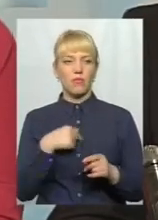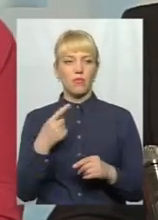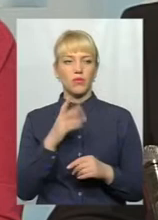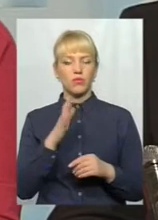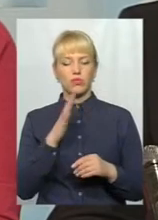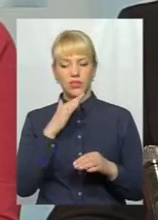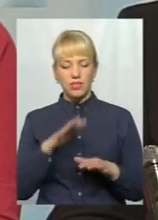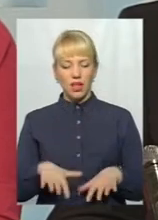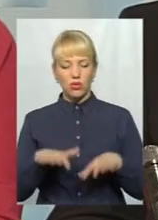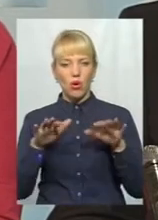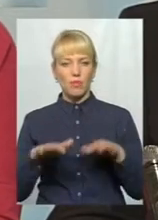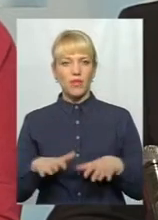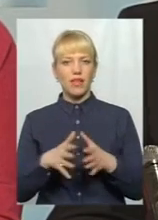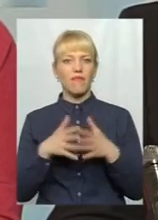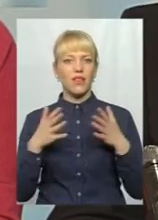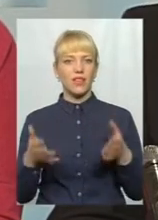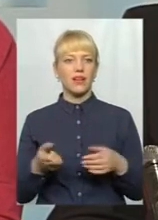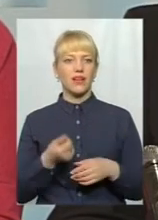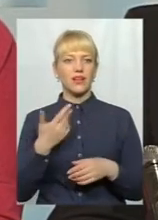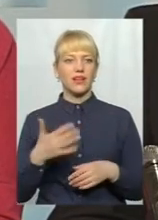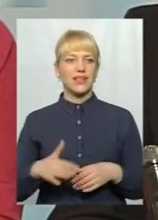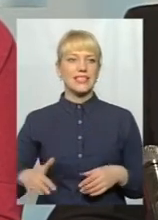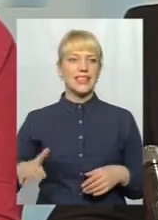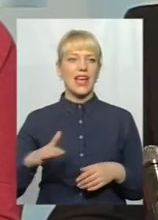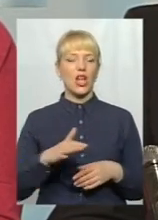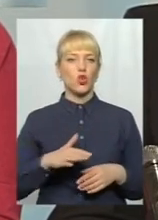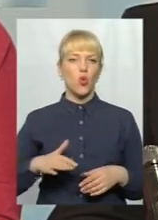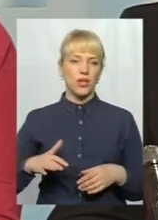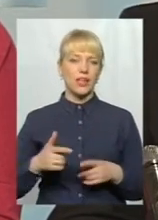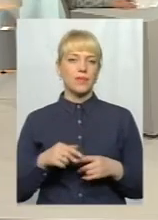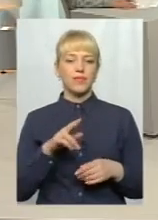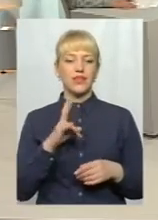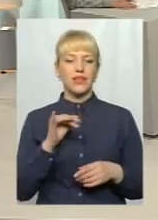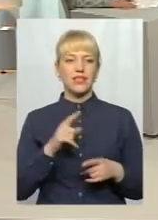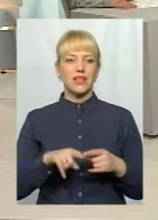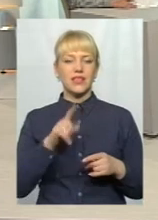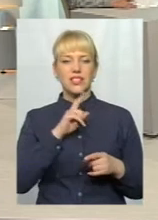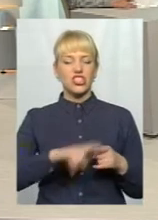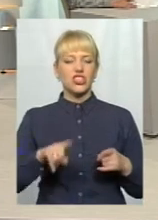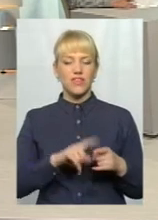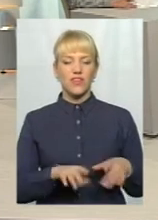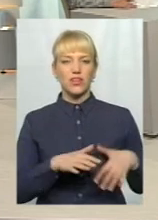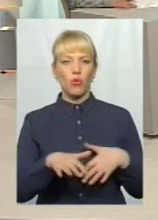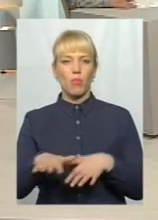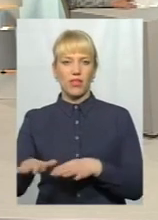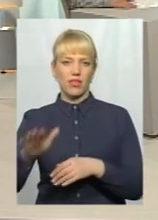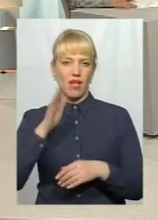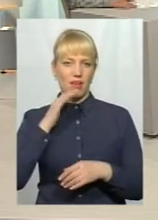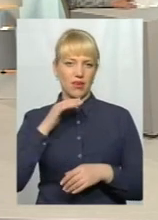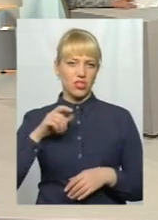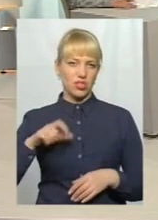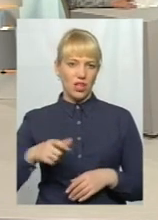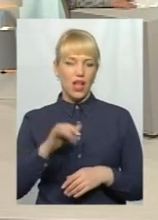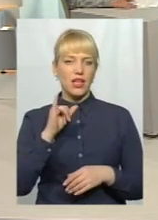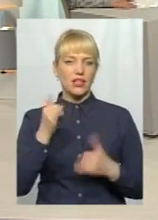затоплена дуже велика кількість території. І Дністр – це швидкоплинна річка. І, відповідно, вона на